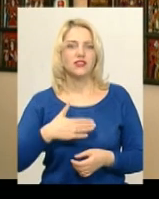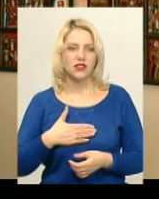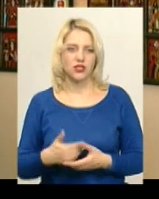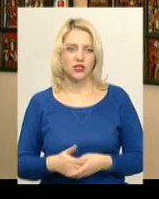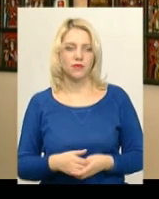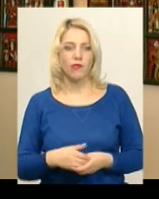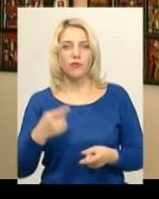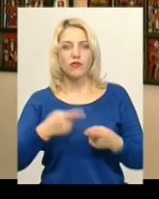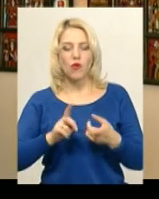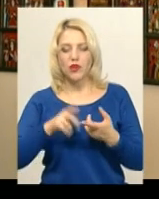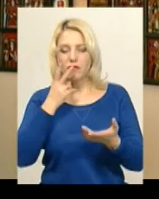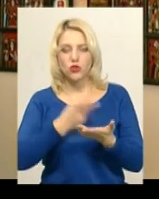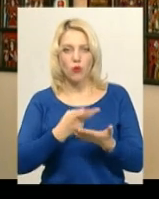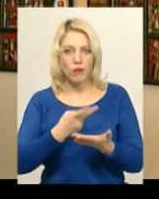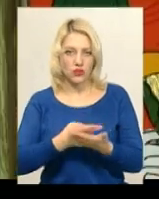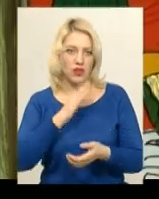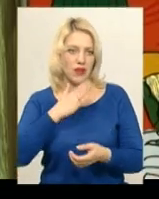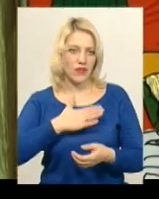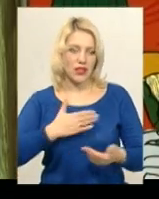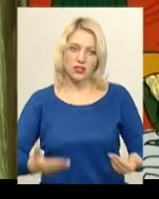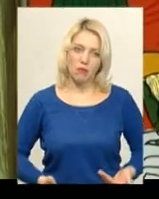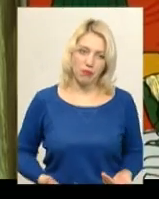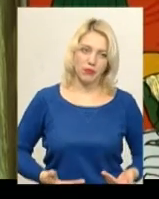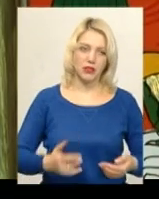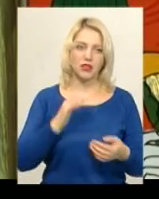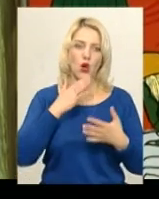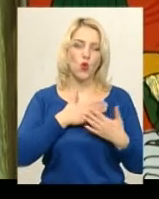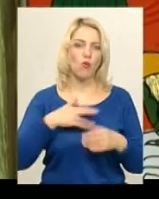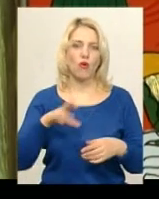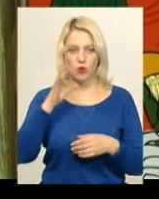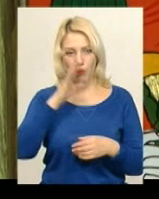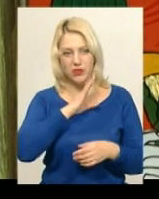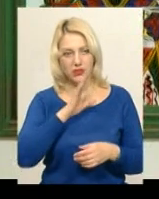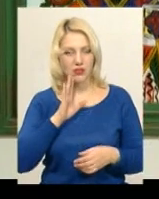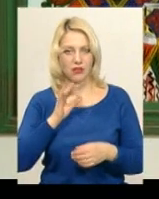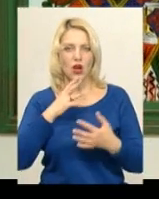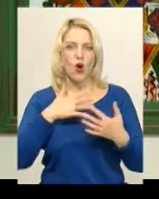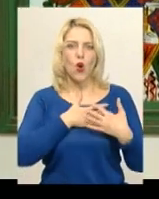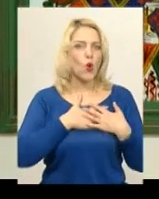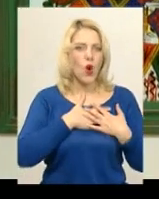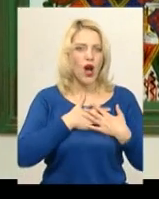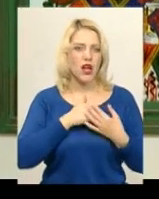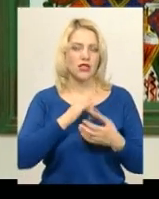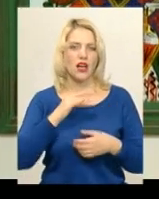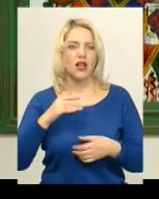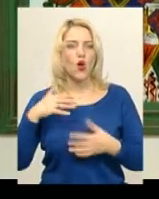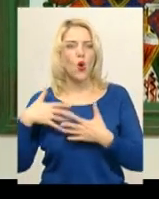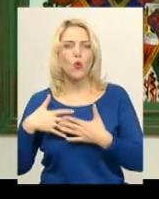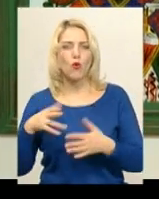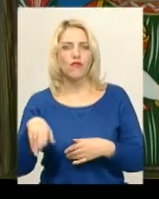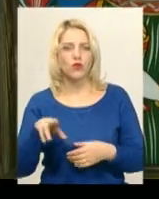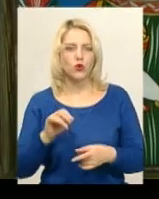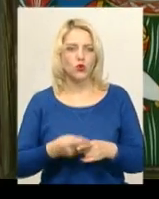Вона відображає і наш бит, і нашу любов до батьків, наше кохання, нашу любов до